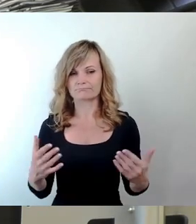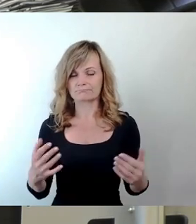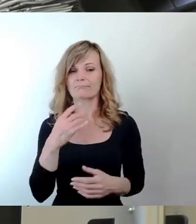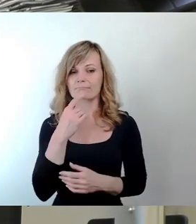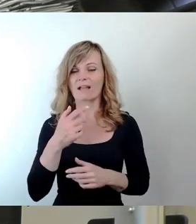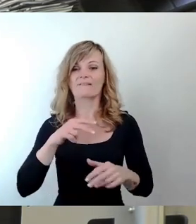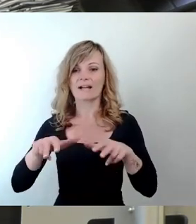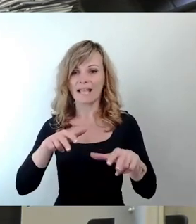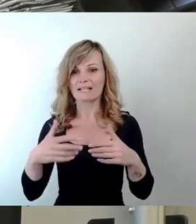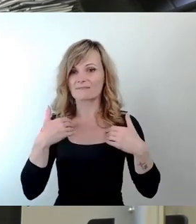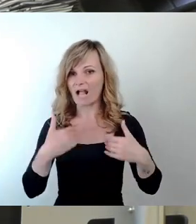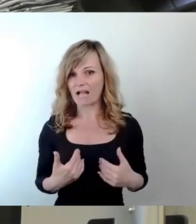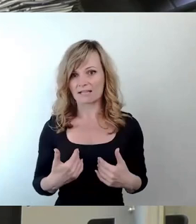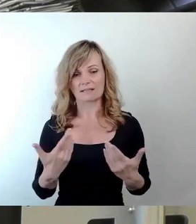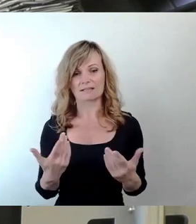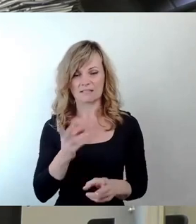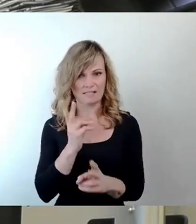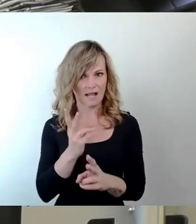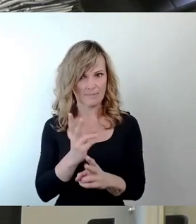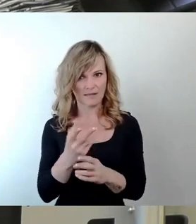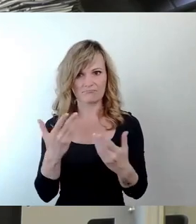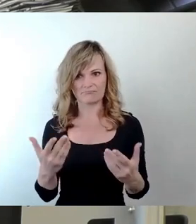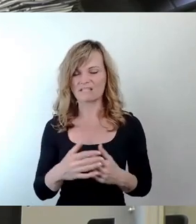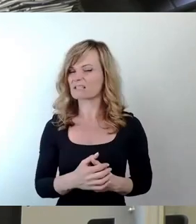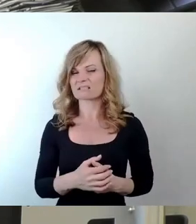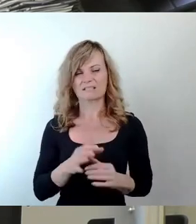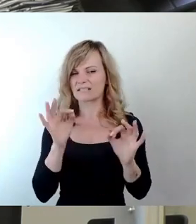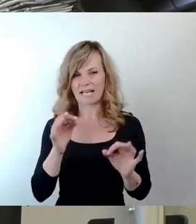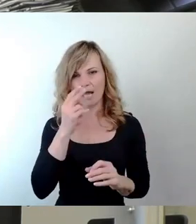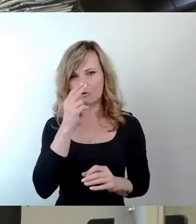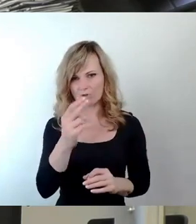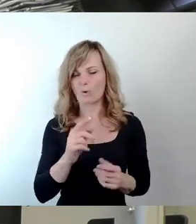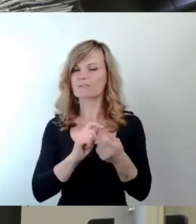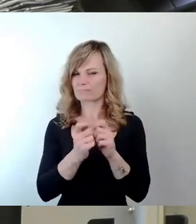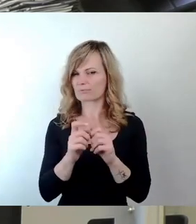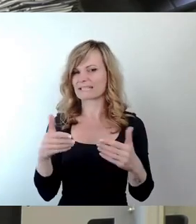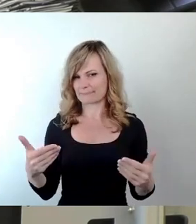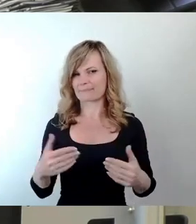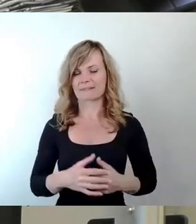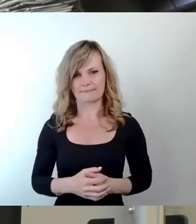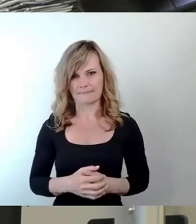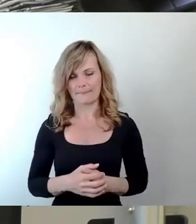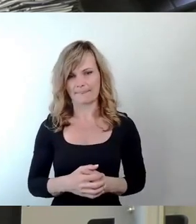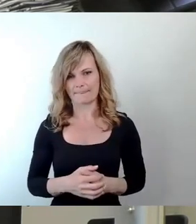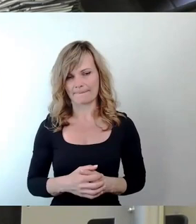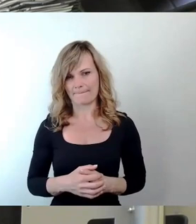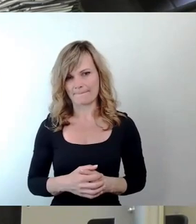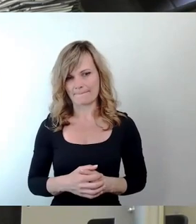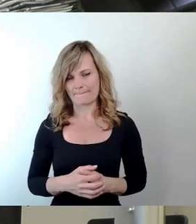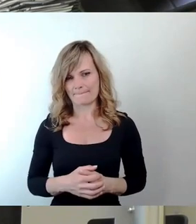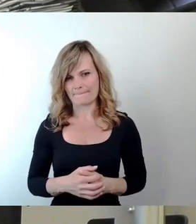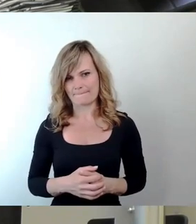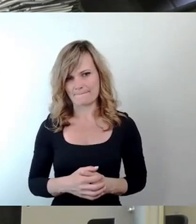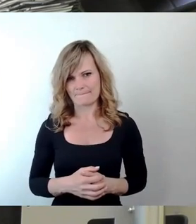sich nicht geändert hat. Wenn man hier aber genau drauf schaut, sieht man das. Wir haben trotz steigendem Pkw